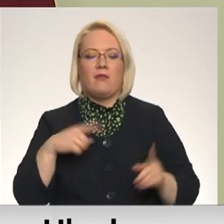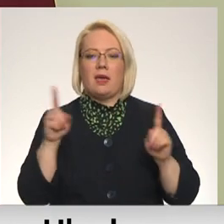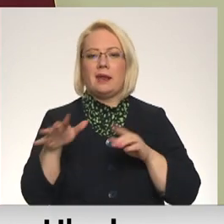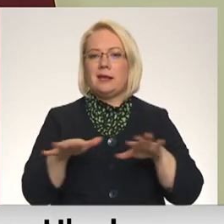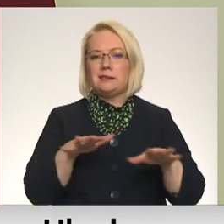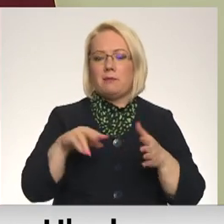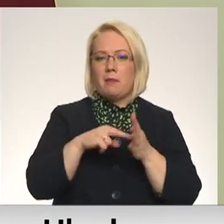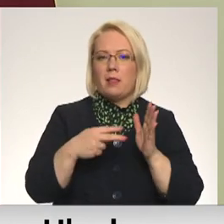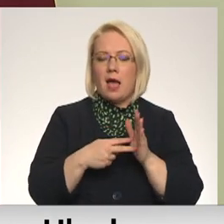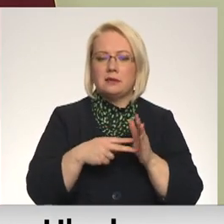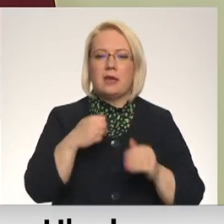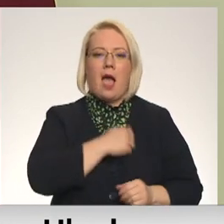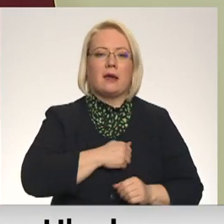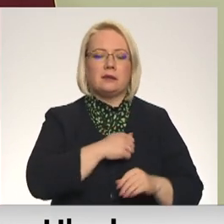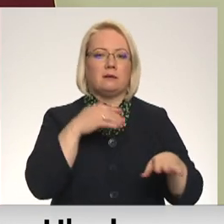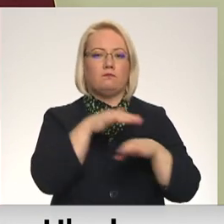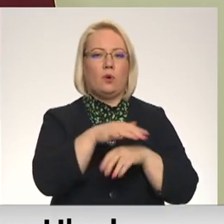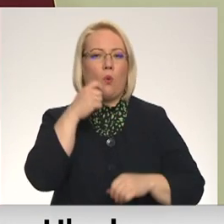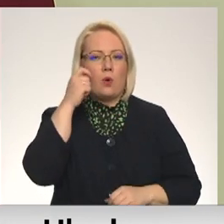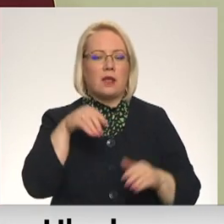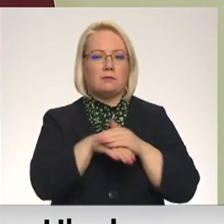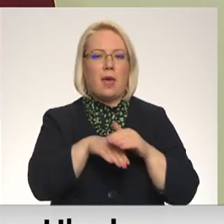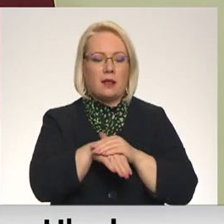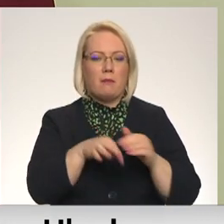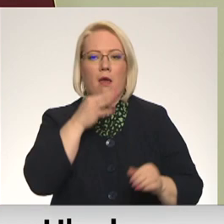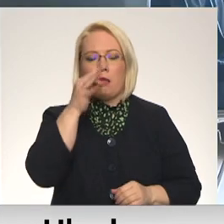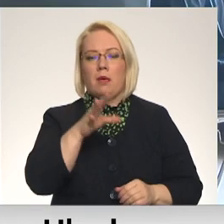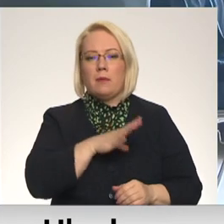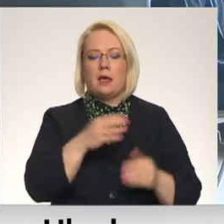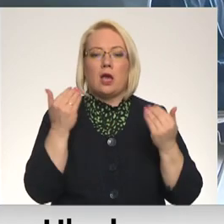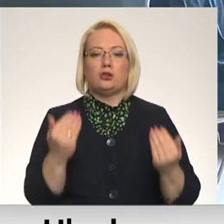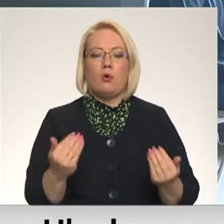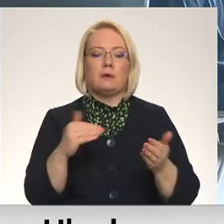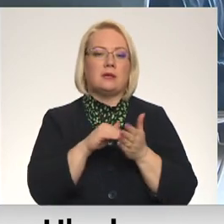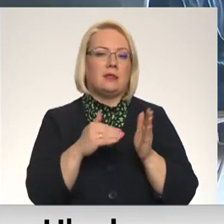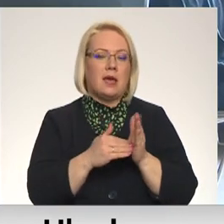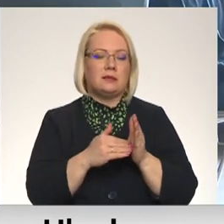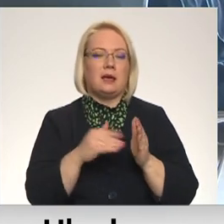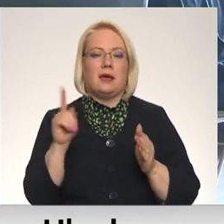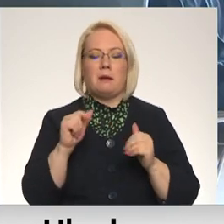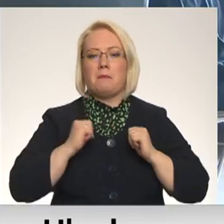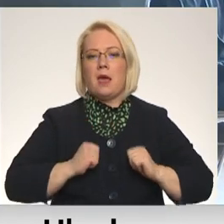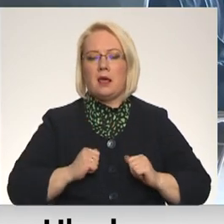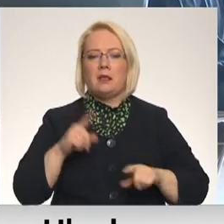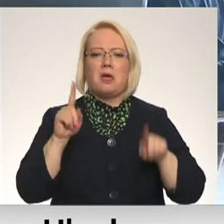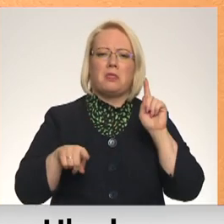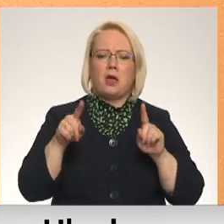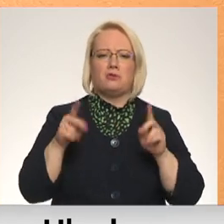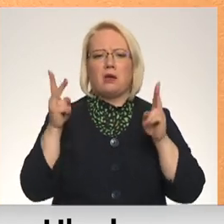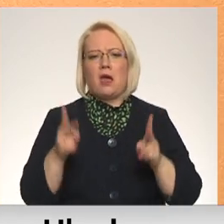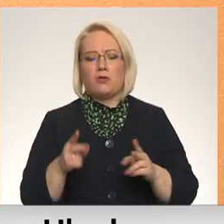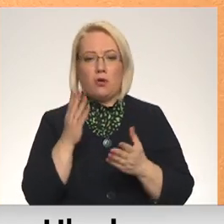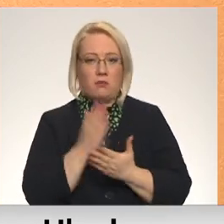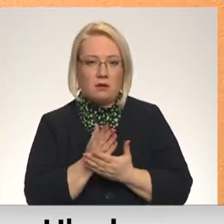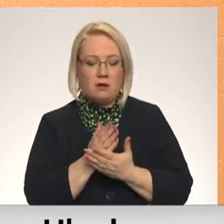agresija pret Ukrainas bēgļiem palielināsies, atbilde bija, šobrīd Latvijā situācija ir mierīga un ir novērota vien atsevišķi gadījumi. Man